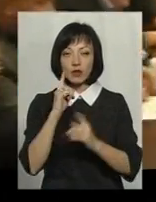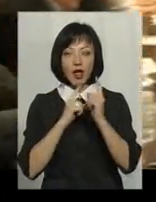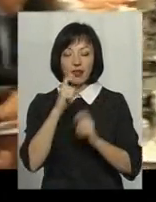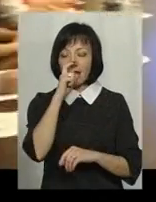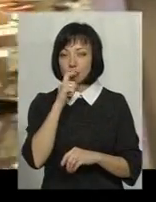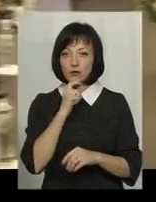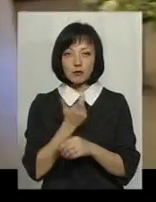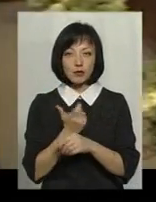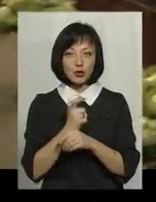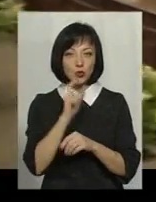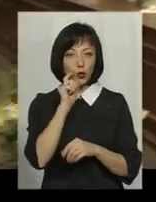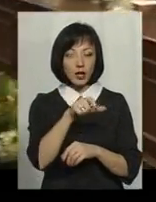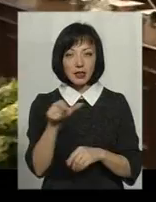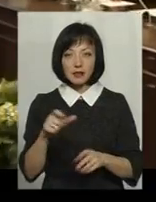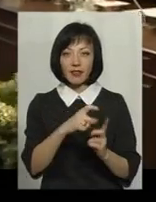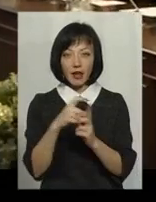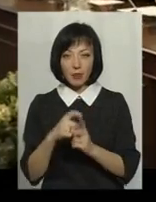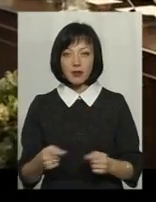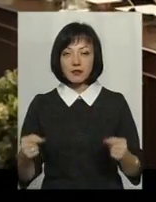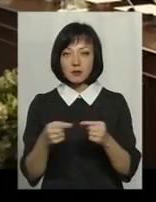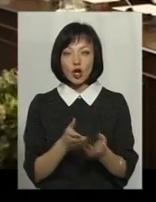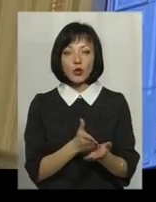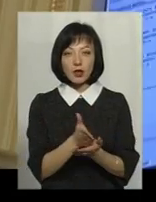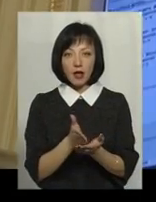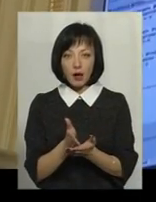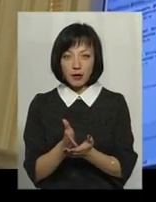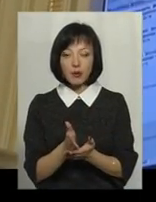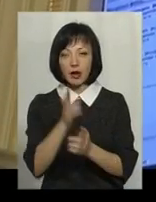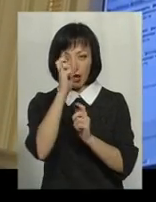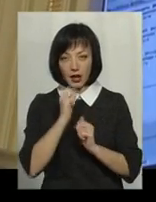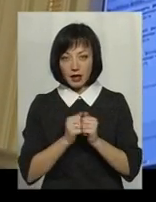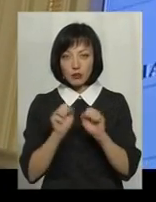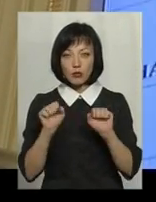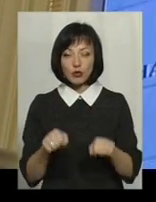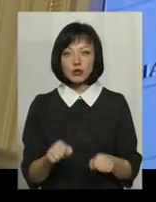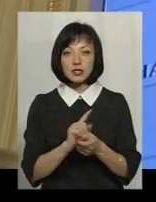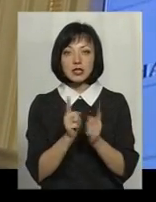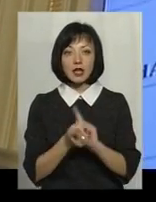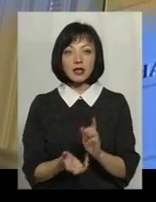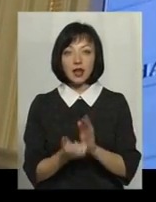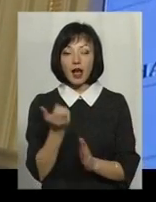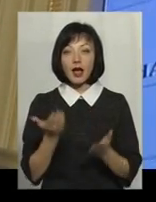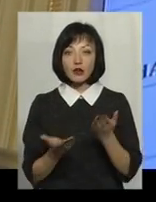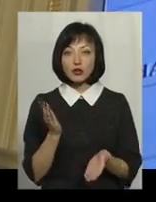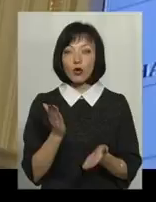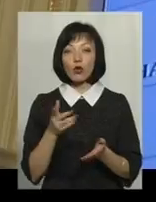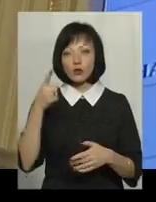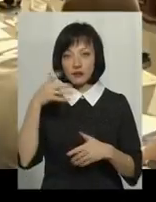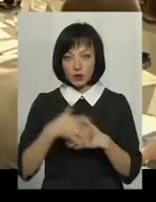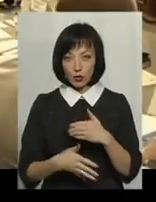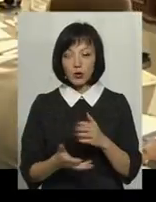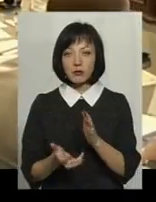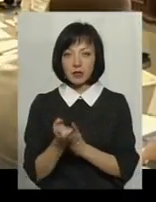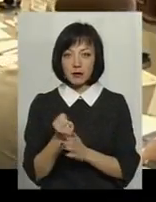більшості українців терміни, як з'ясувалося, визначають напрями, які для країни можуть стати рятівними, якщо, звісно, їх усвідомлять і